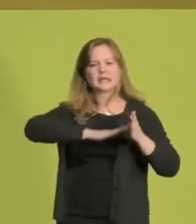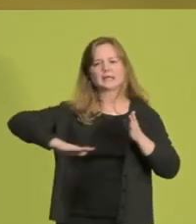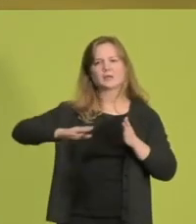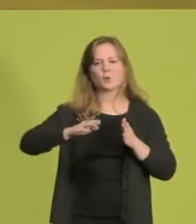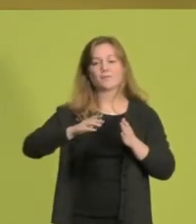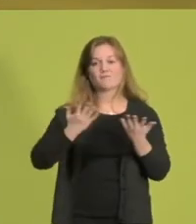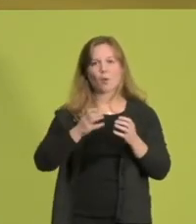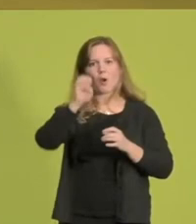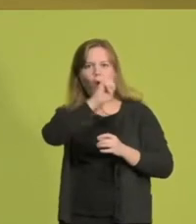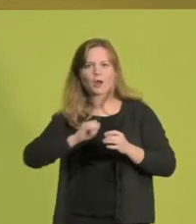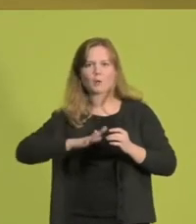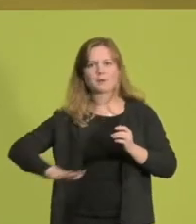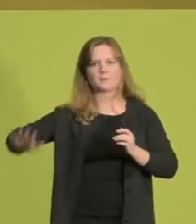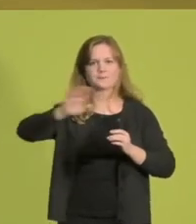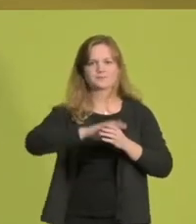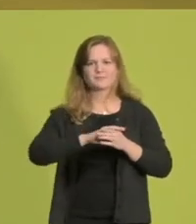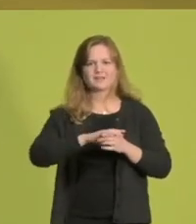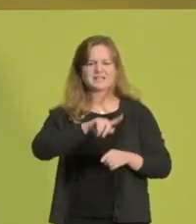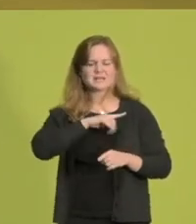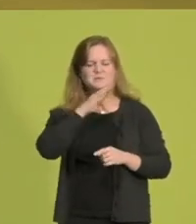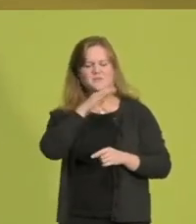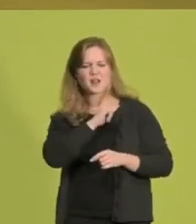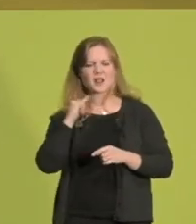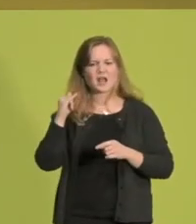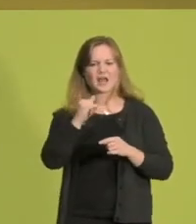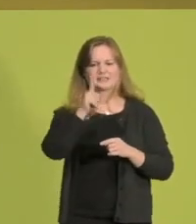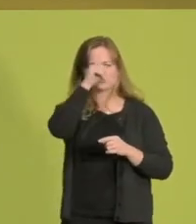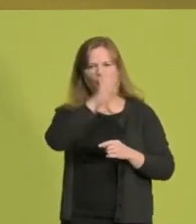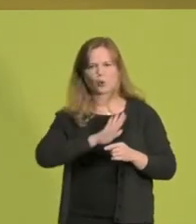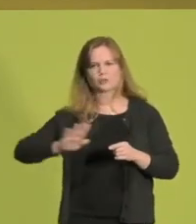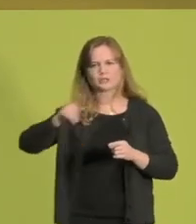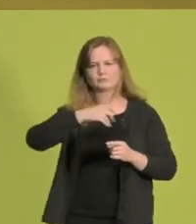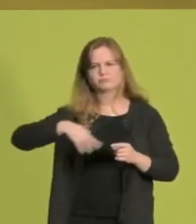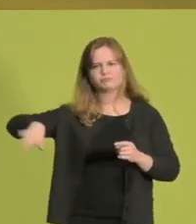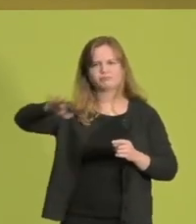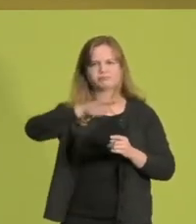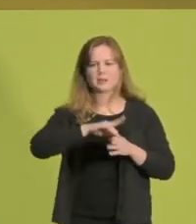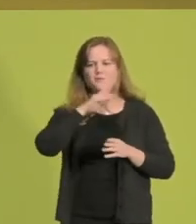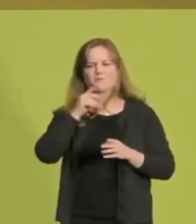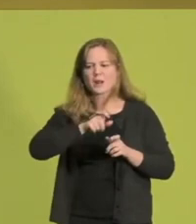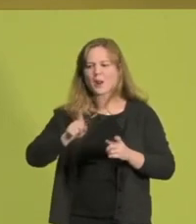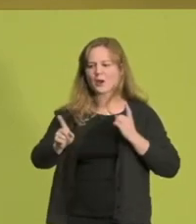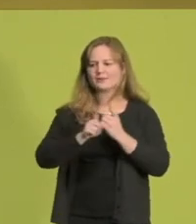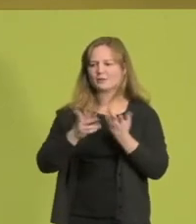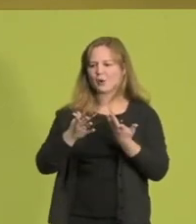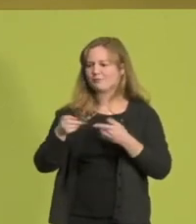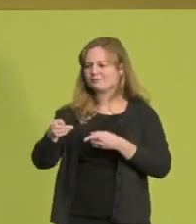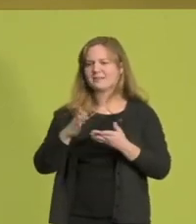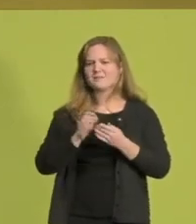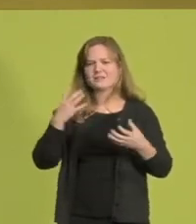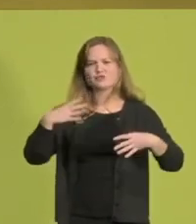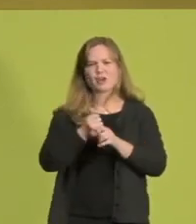Ich bin so viel unterwegs im Land und ich habe Menschen getroffen, die diesen Wandel jetzt schon leben. Ob der Holz- und